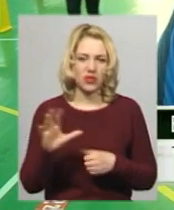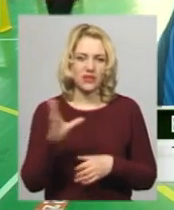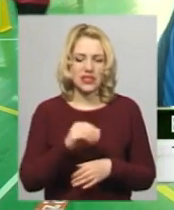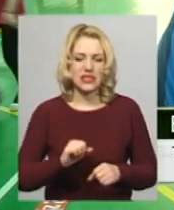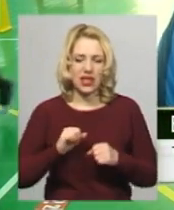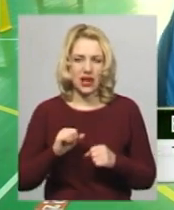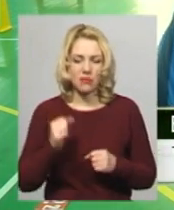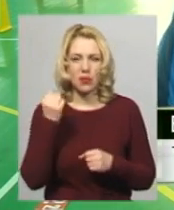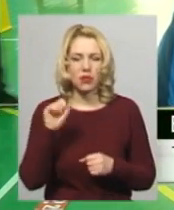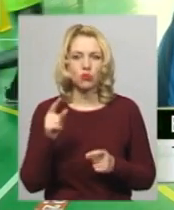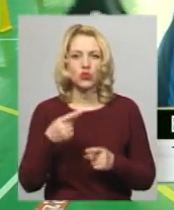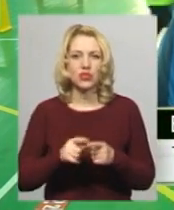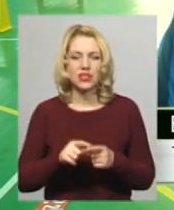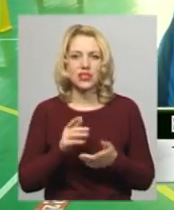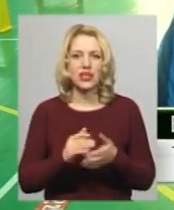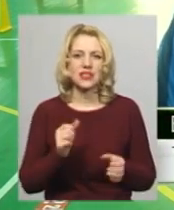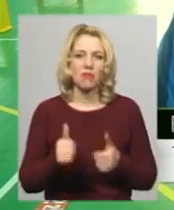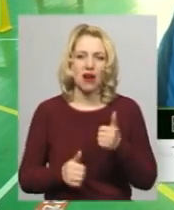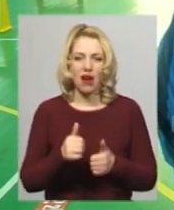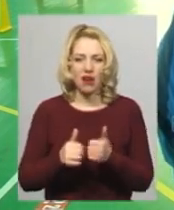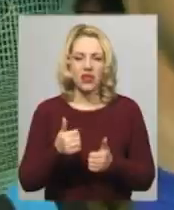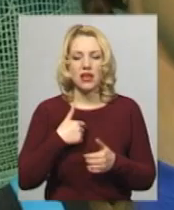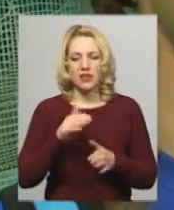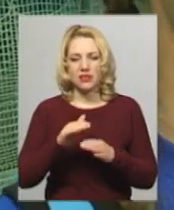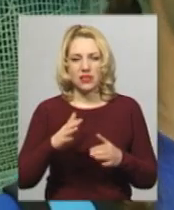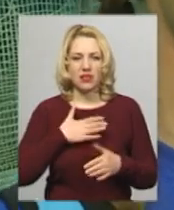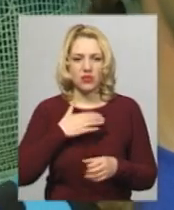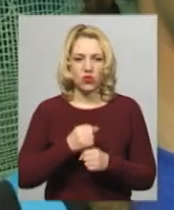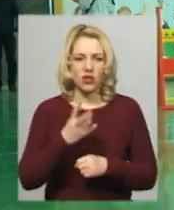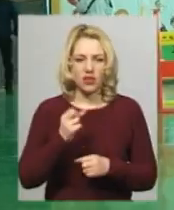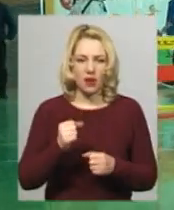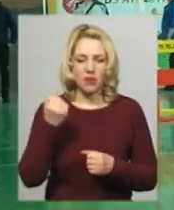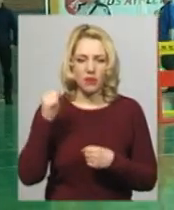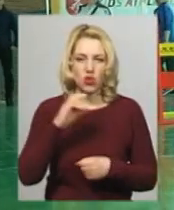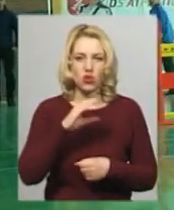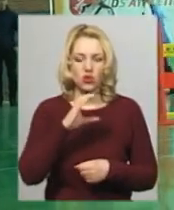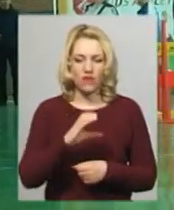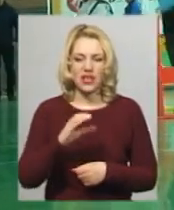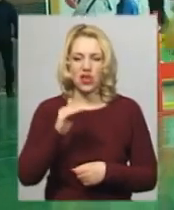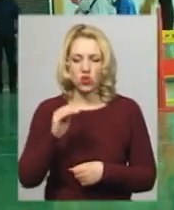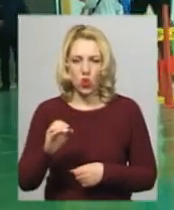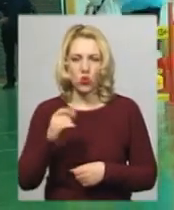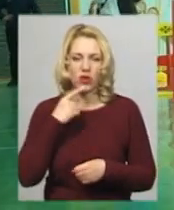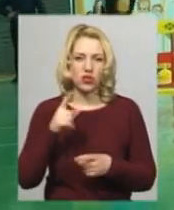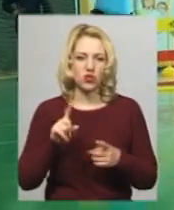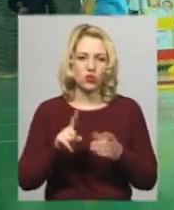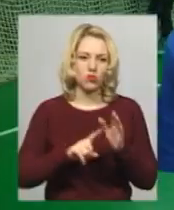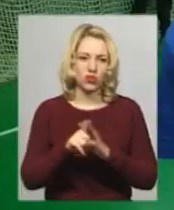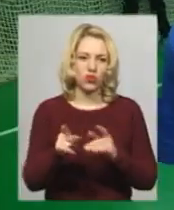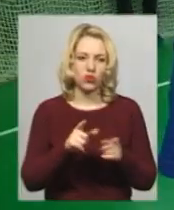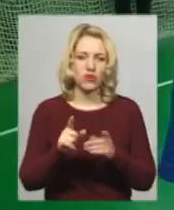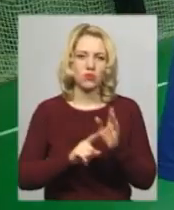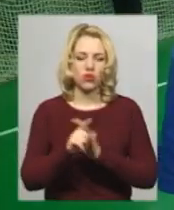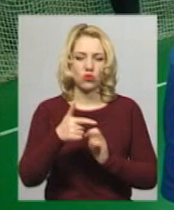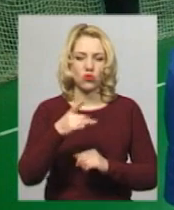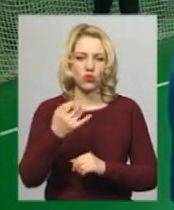що це є змагання, і діти настроєні на перемогу, ми готувалися. Софія Салюк каже, що готуватися до змагань почала ще з початку грудня. Ми